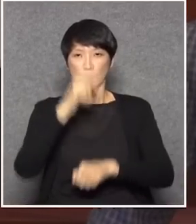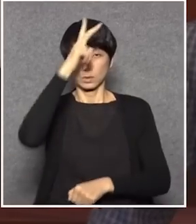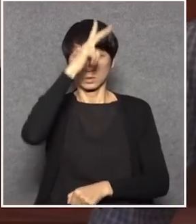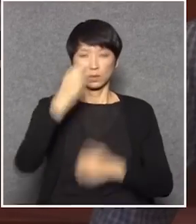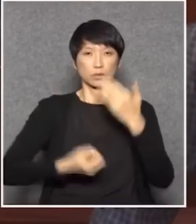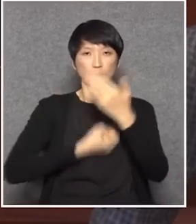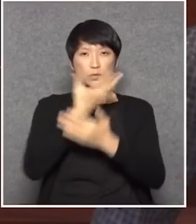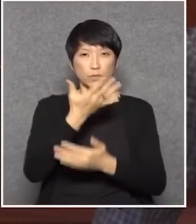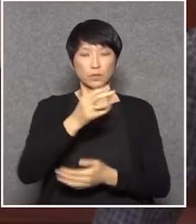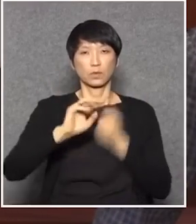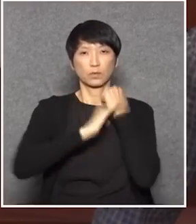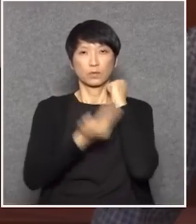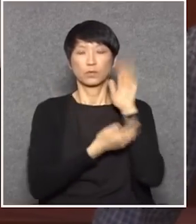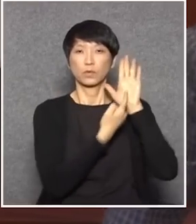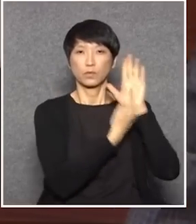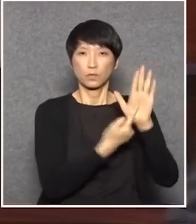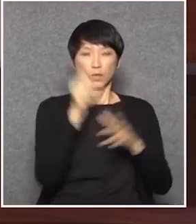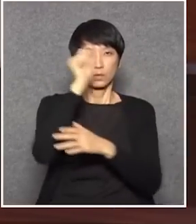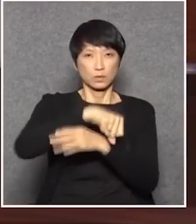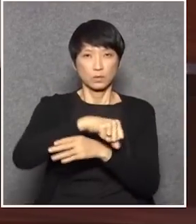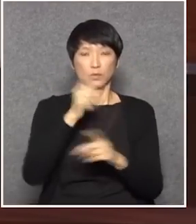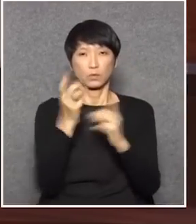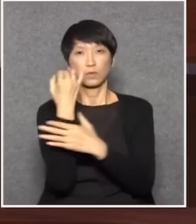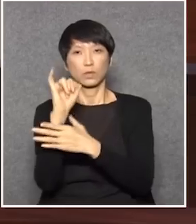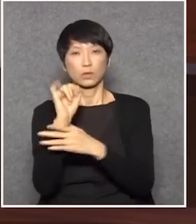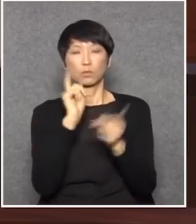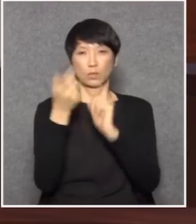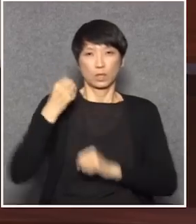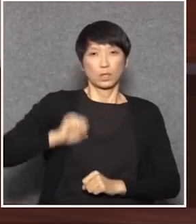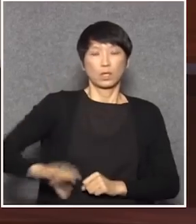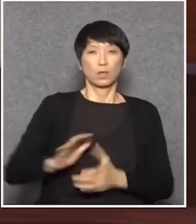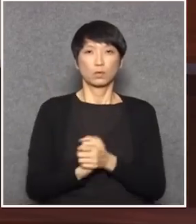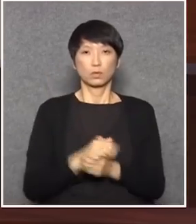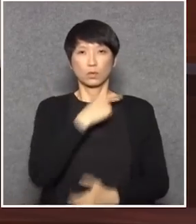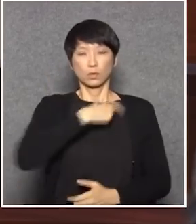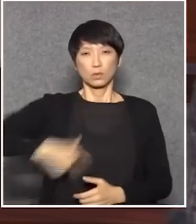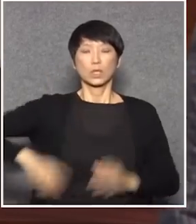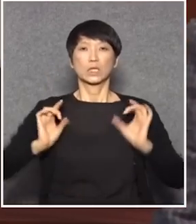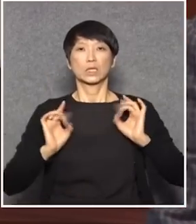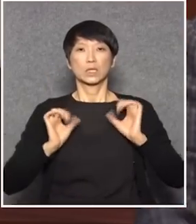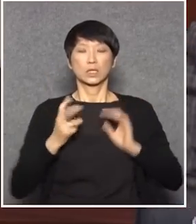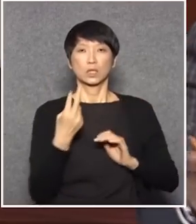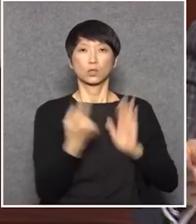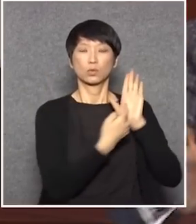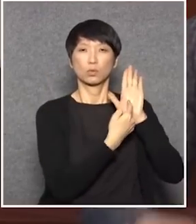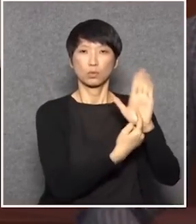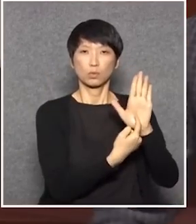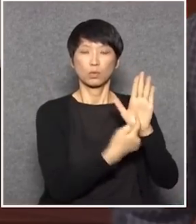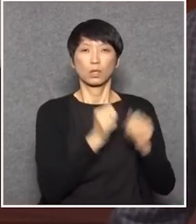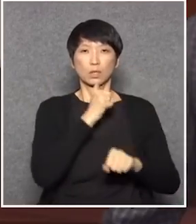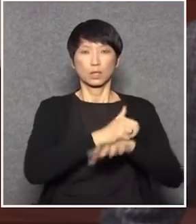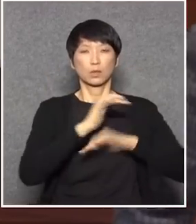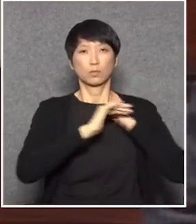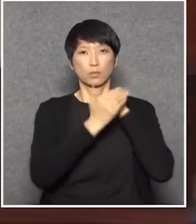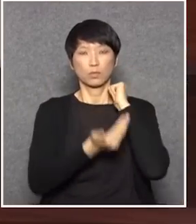法案投贊成反對或棄權議員要投出私人條例組案又要受《基本法》的限